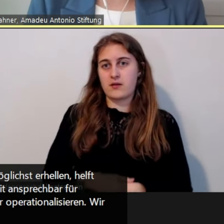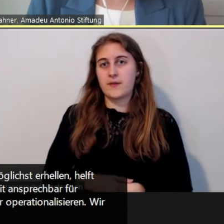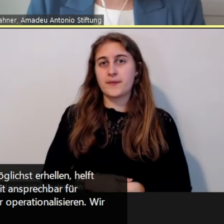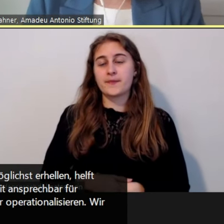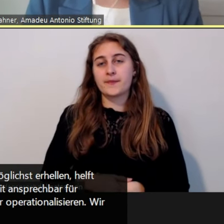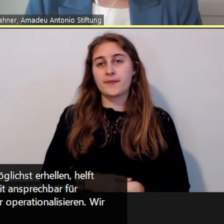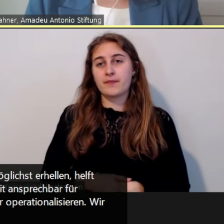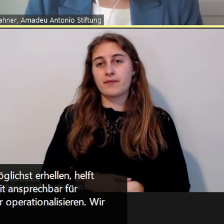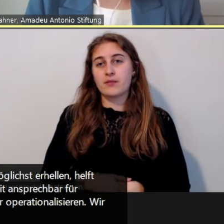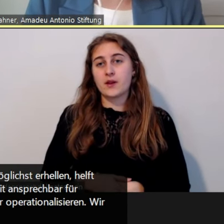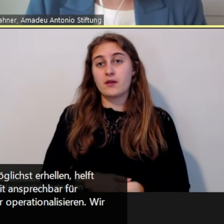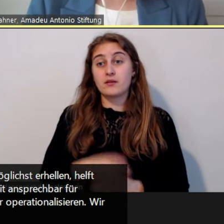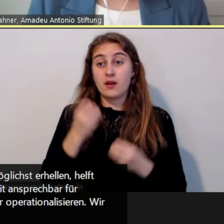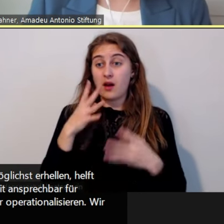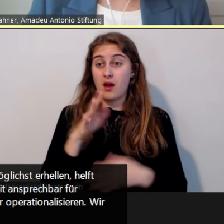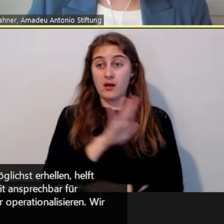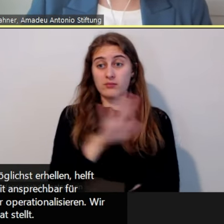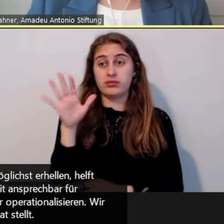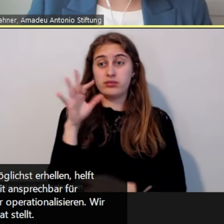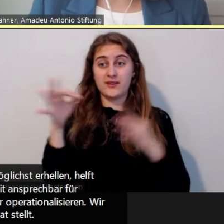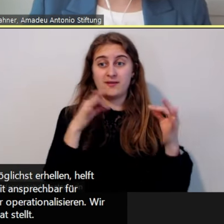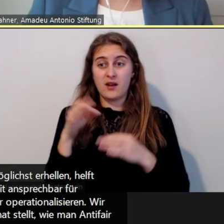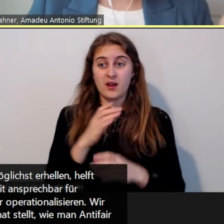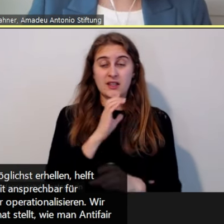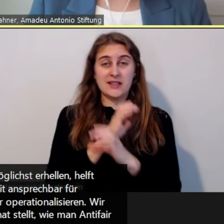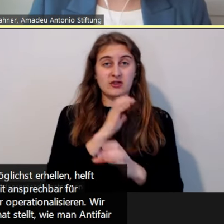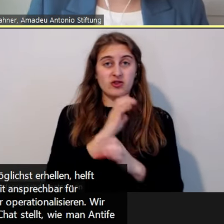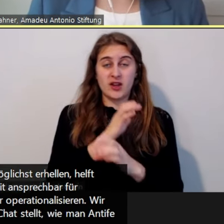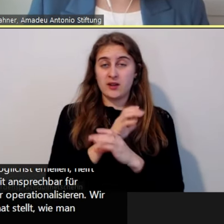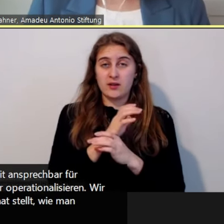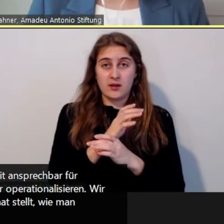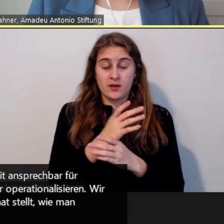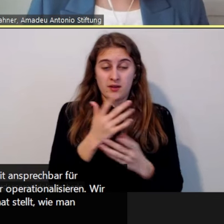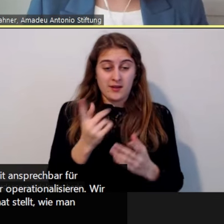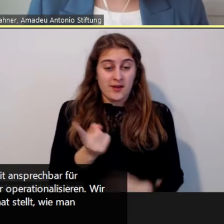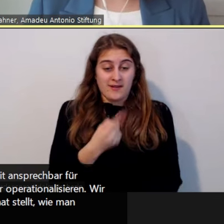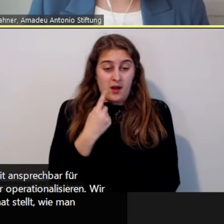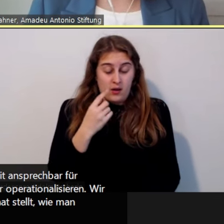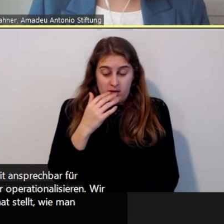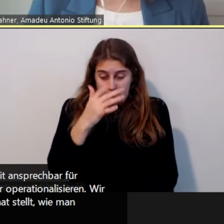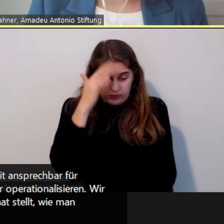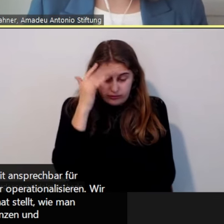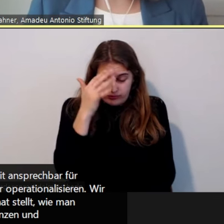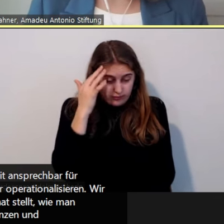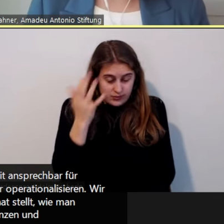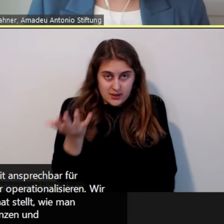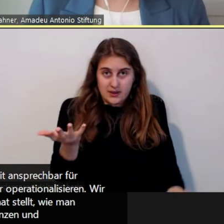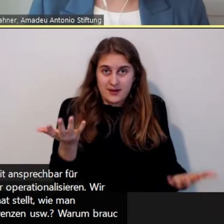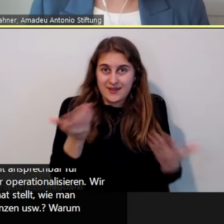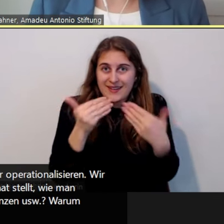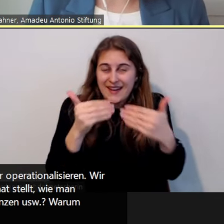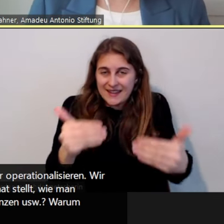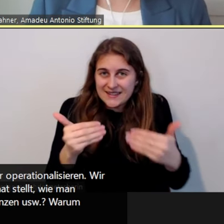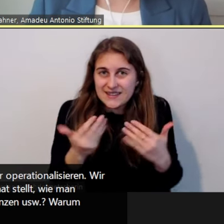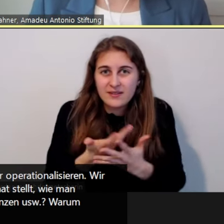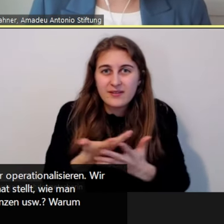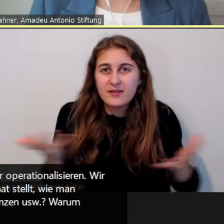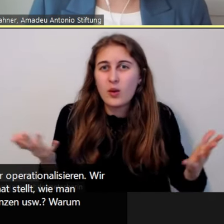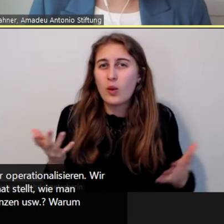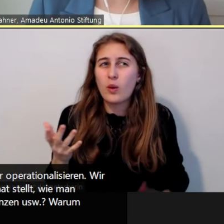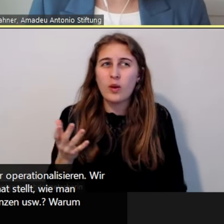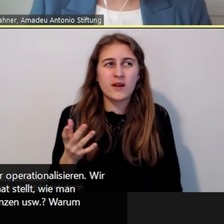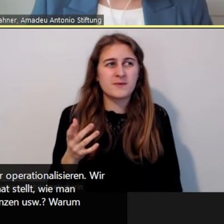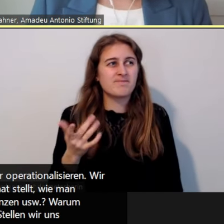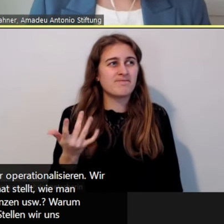Fragen, die ihr euch im Chat stellt, wie man Antifeminismus fassen kann, was sind die Grenzen und so weiter, warum brauchen wir die überhaupt? All diese